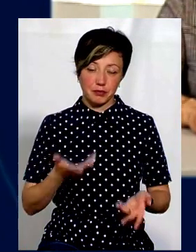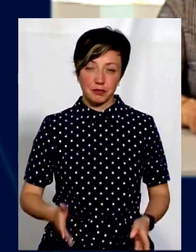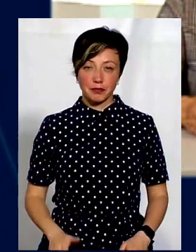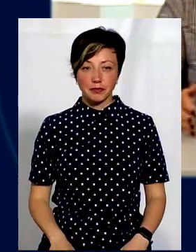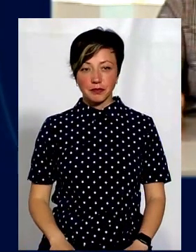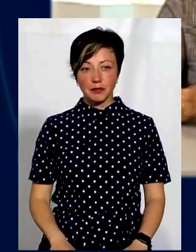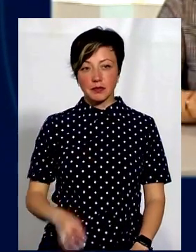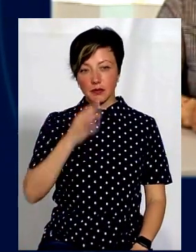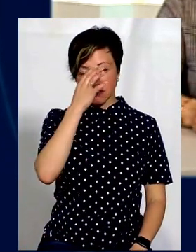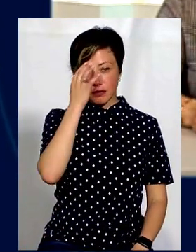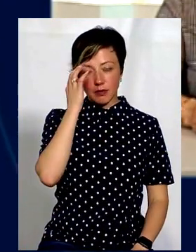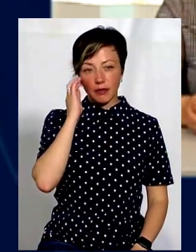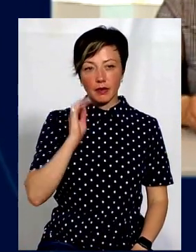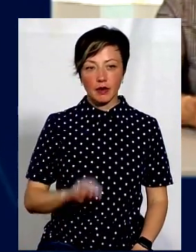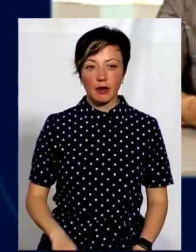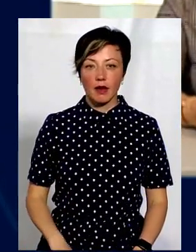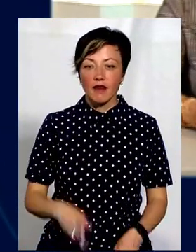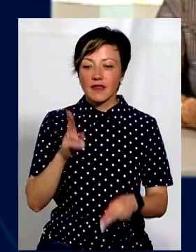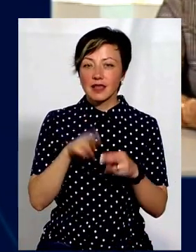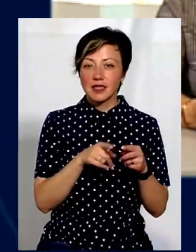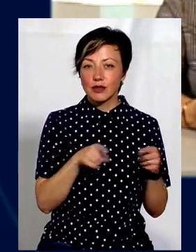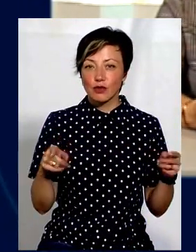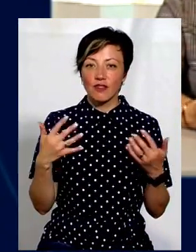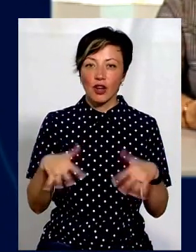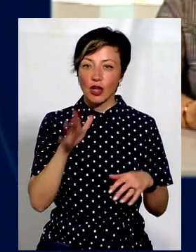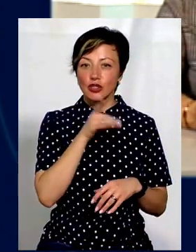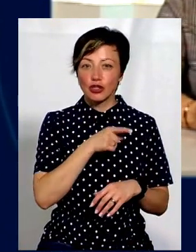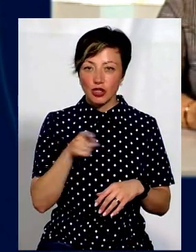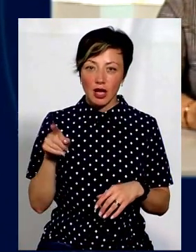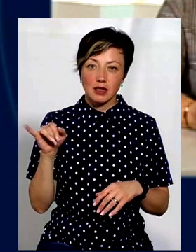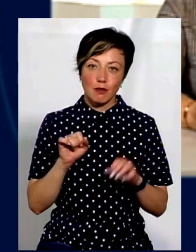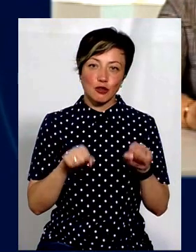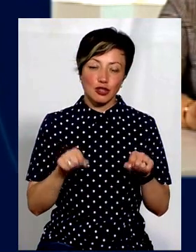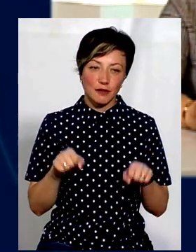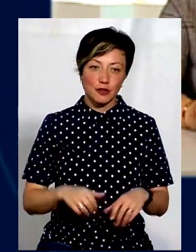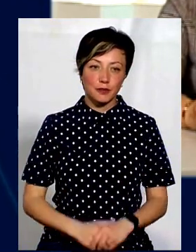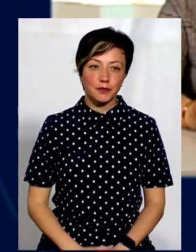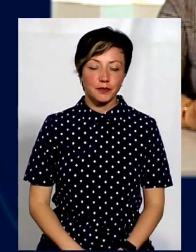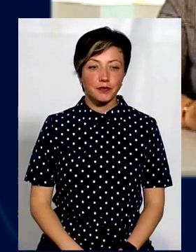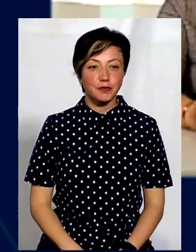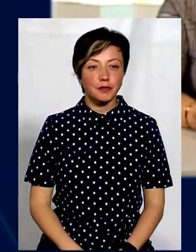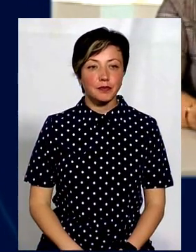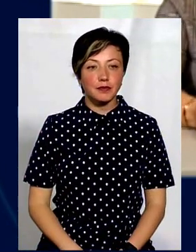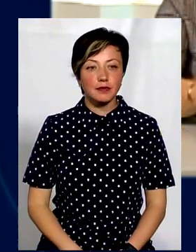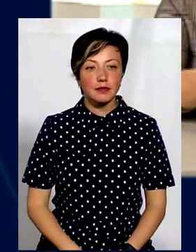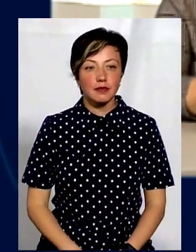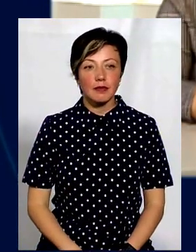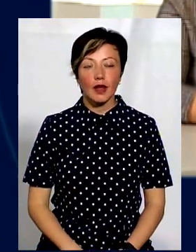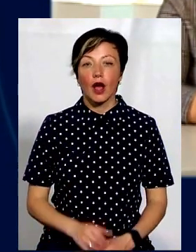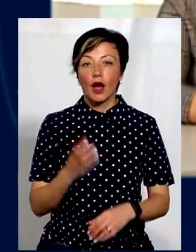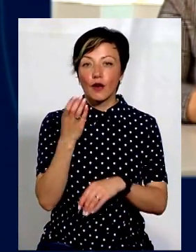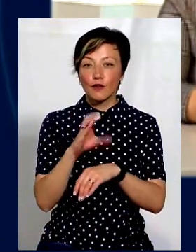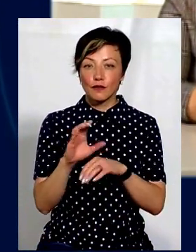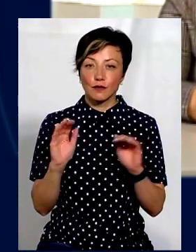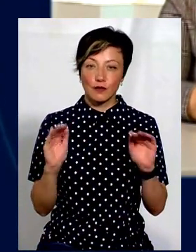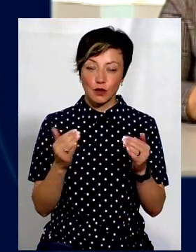і просто це буде потім в кінці все згоно. Втрачений час і втрачені можливості. У сюжеті